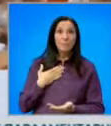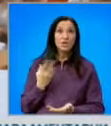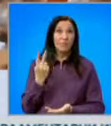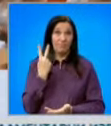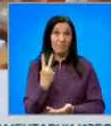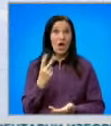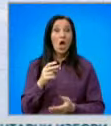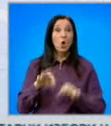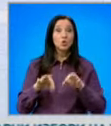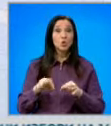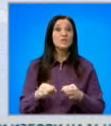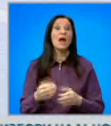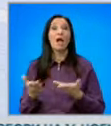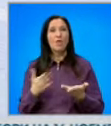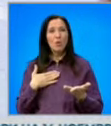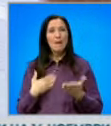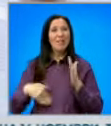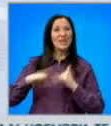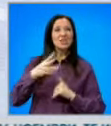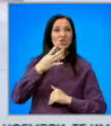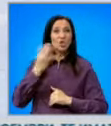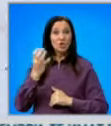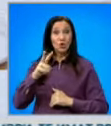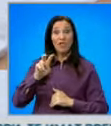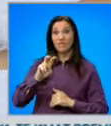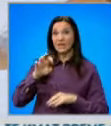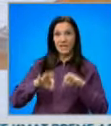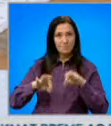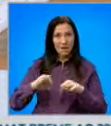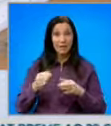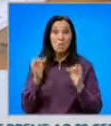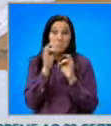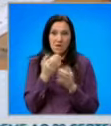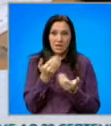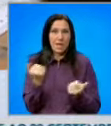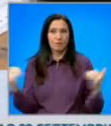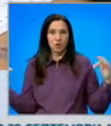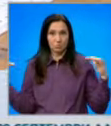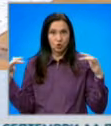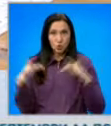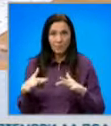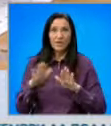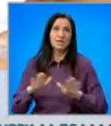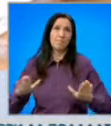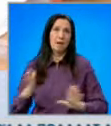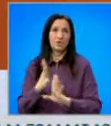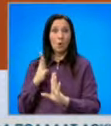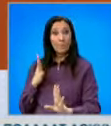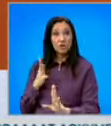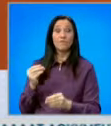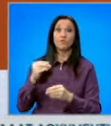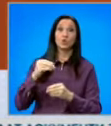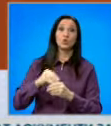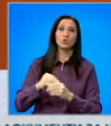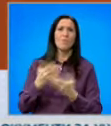420 избиратели на изборите на 4 април и нямаше никъде нито струпване, нито забавене, нито опашки, включително